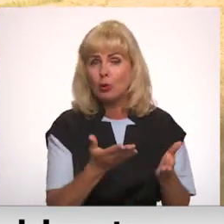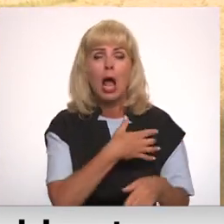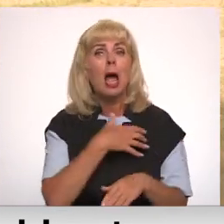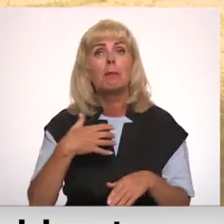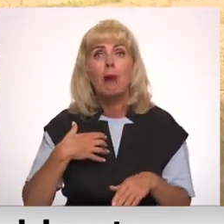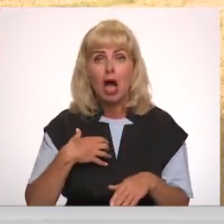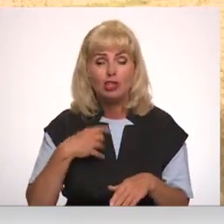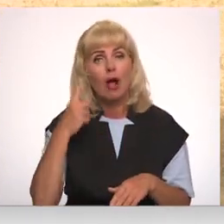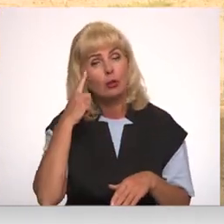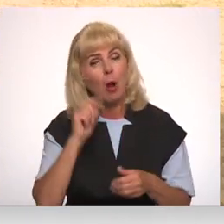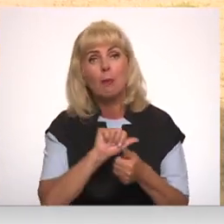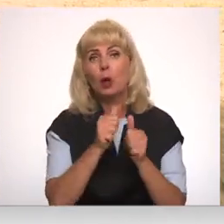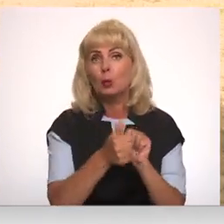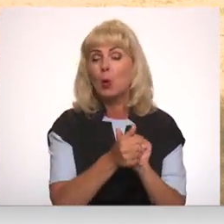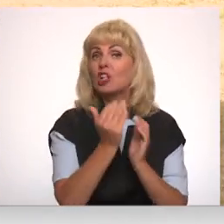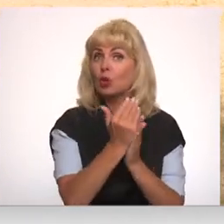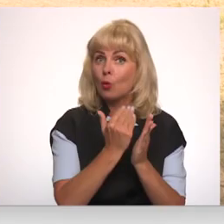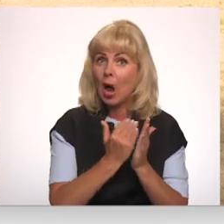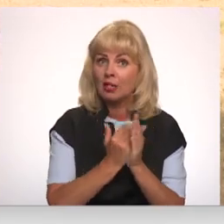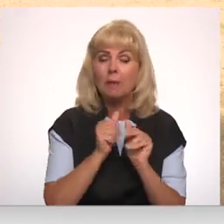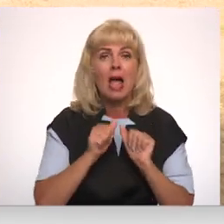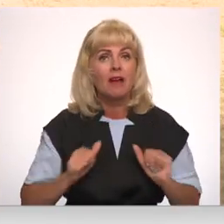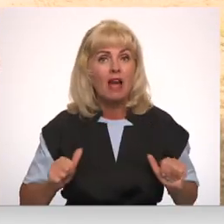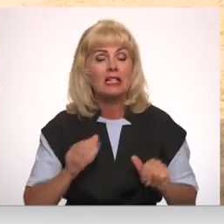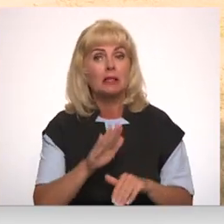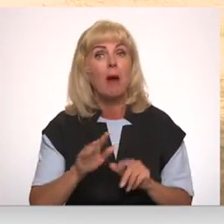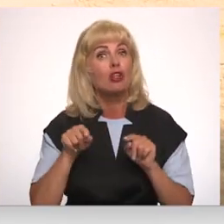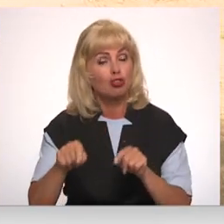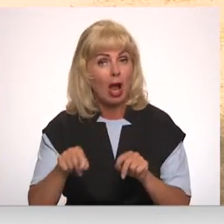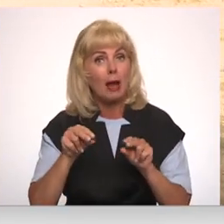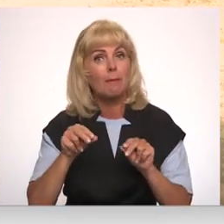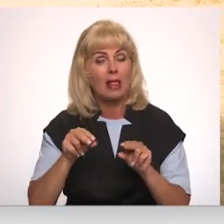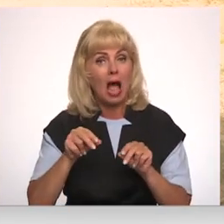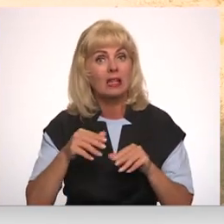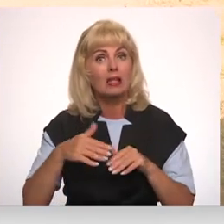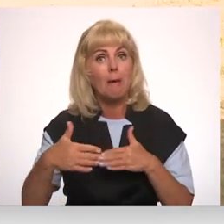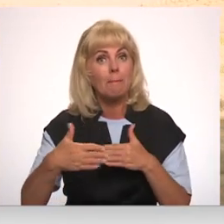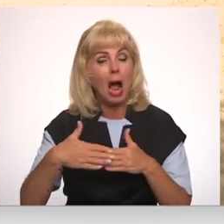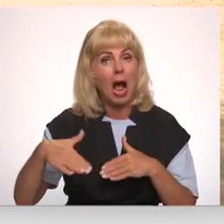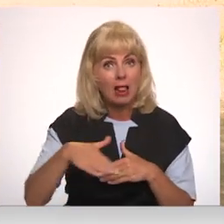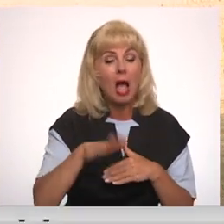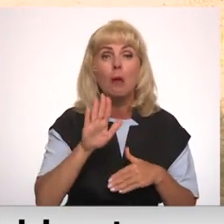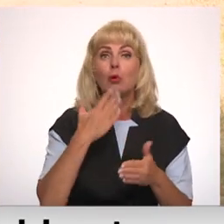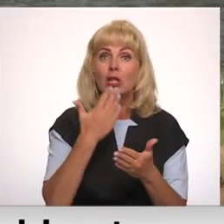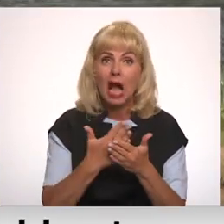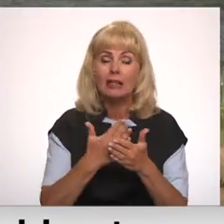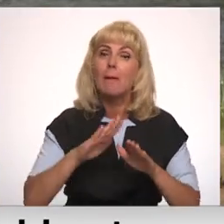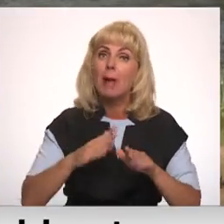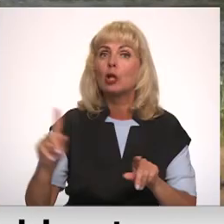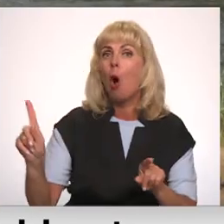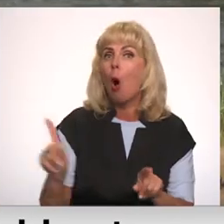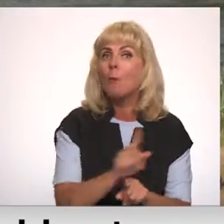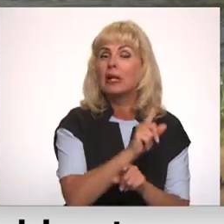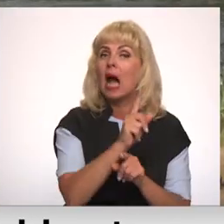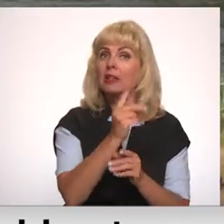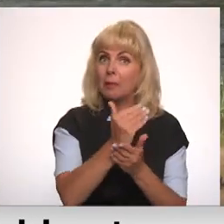pat apsver grozīt noteikumus, lai vestis bērniem šajā pludmelē būtu nevis ieteikumus, bet obligāta prasība.